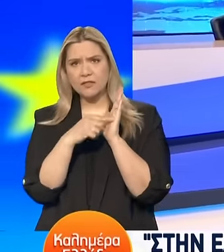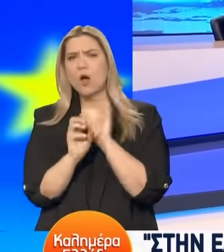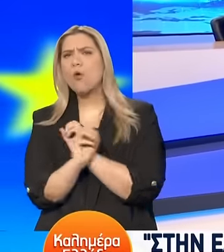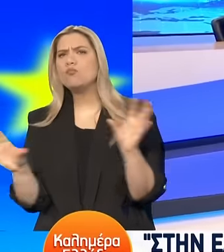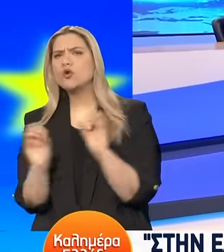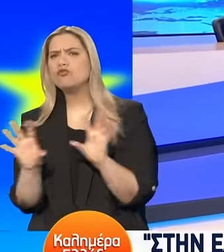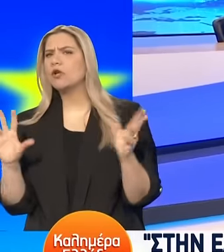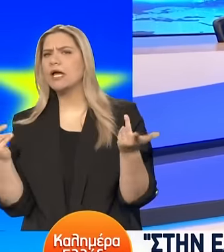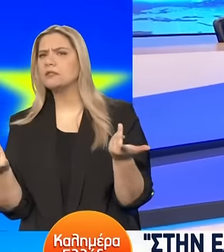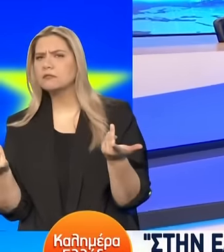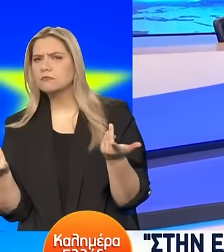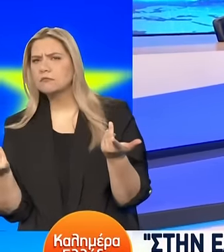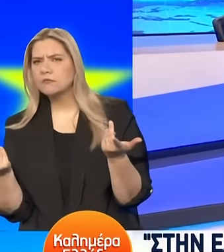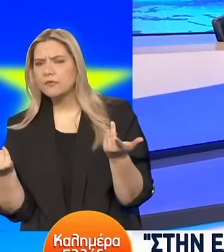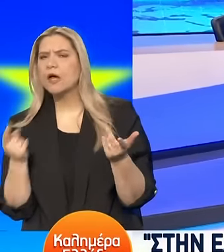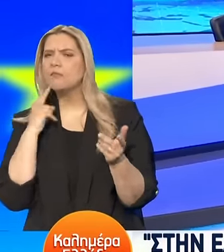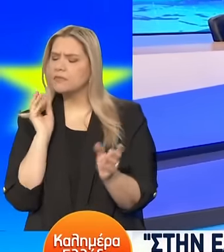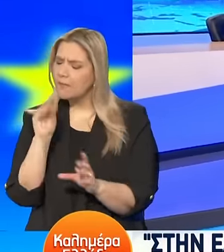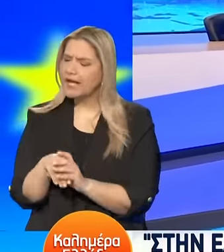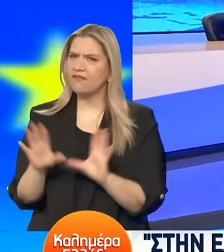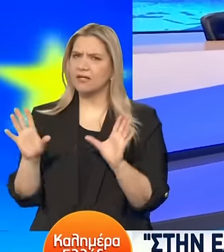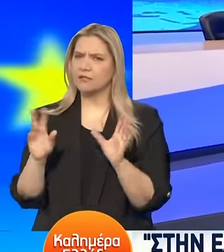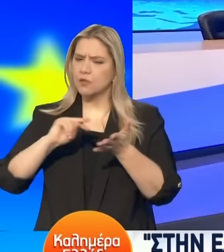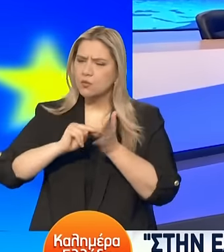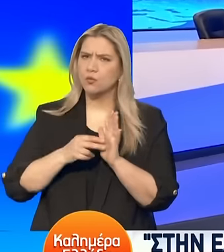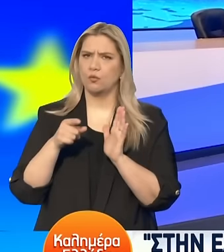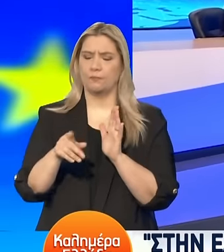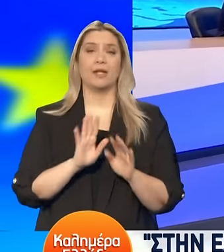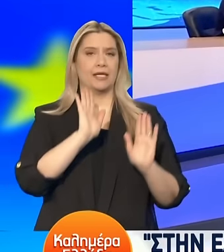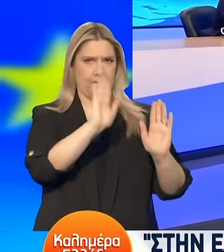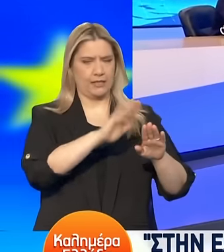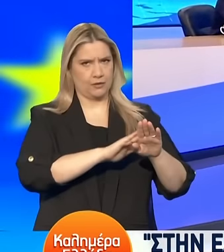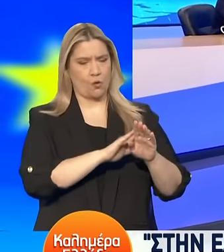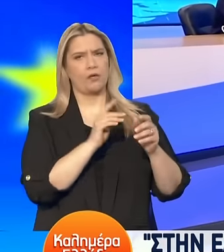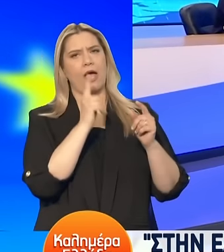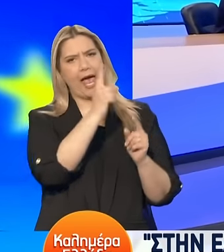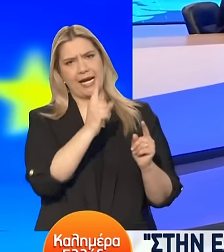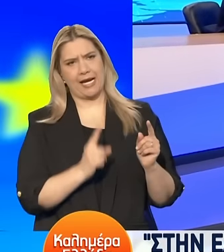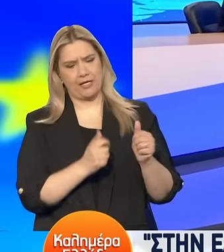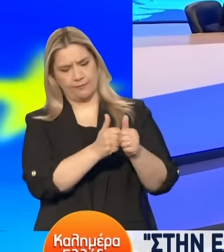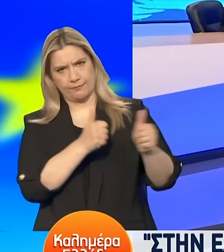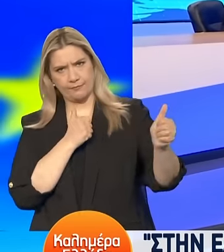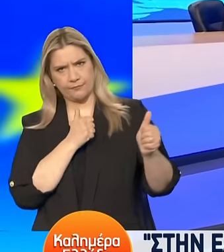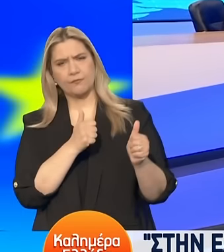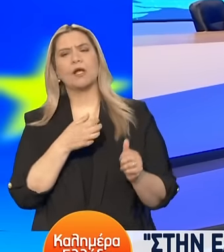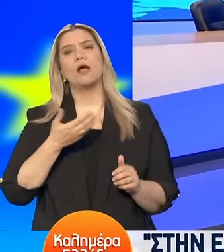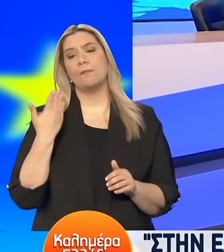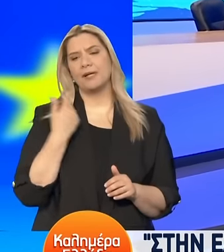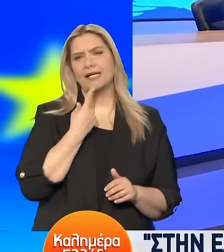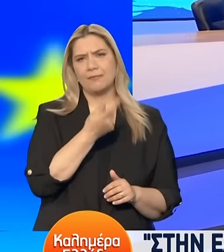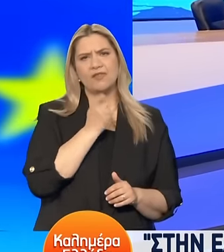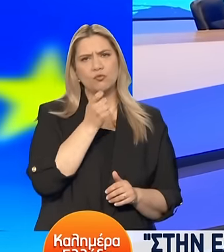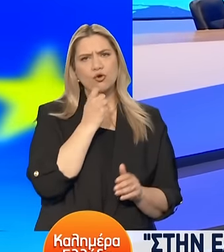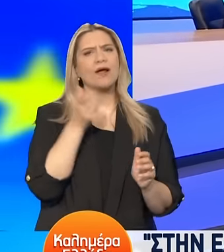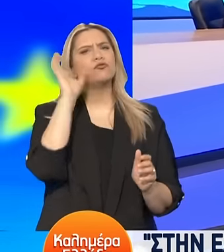παρέμβαση την οποία κάναμε στη λειτουργία της αγοράς. είπατε, κύριε Πρόεδρε, να τα πάρουμε ένα-ένα. Και αναφέρθηκε ο Γιώργος στην περίφημη επιστολή προς την κυρία Φόρνα Λάιν.